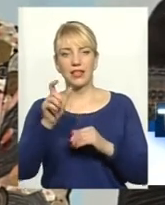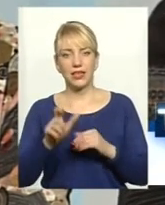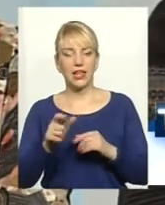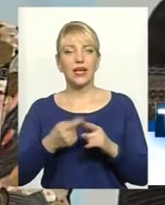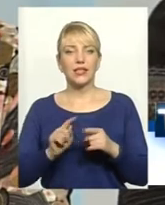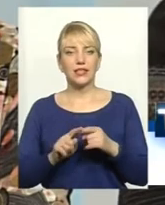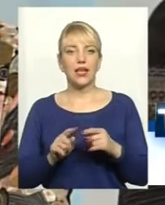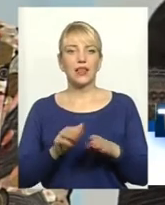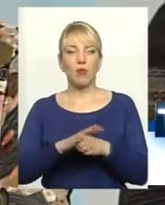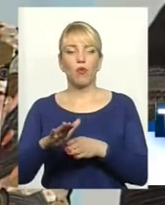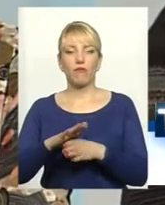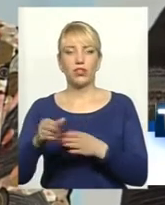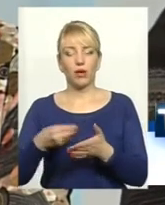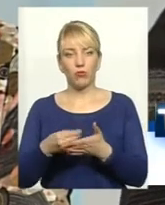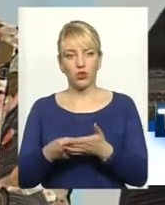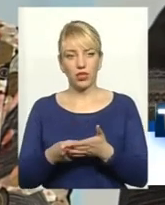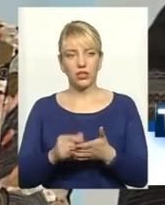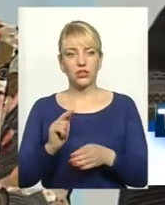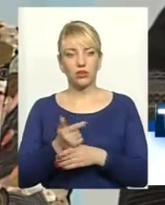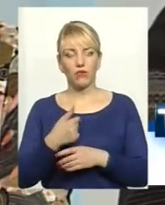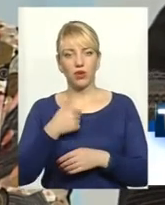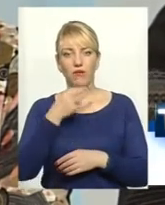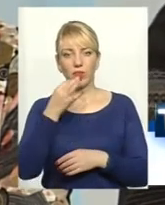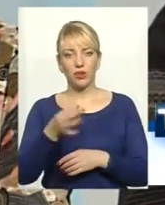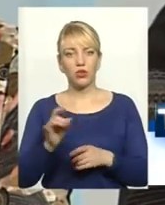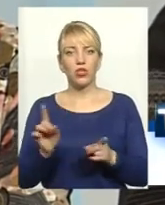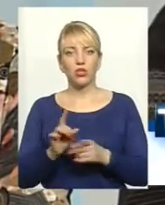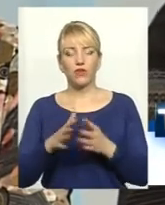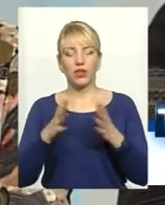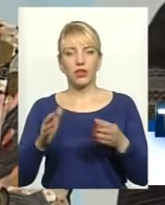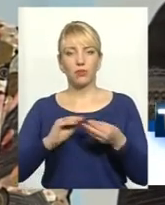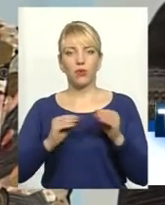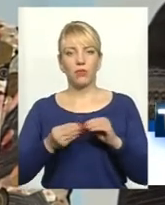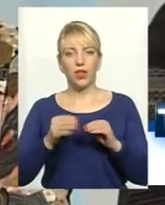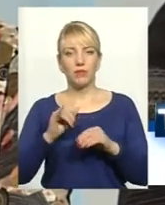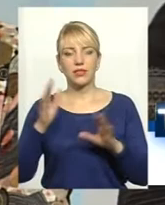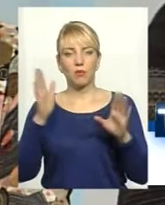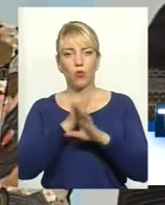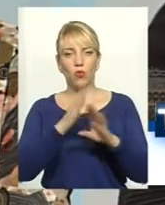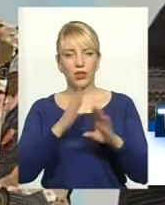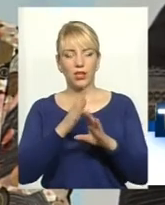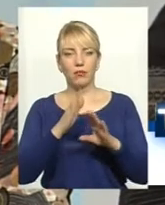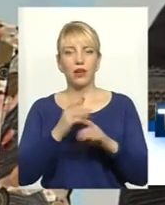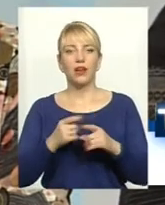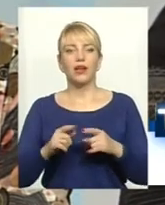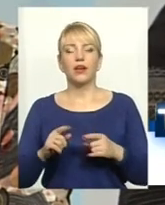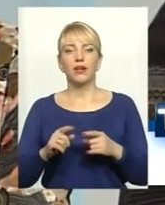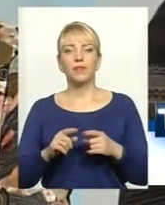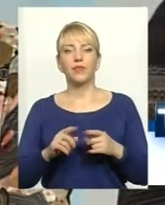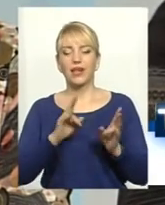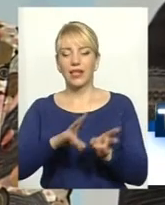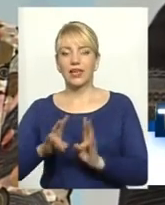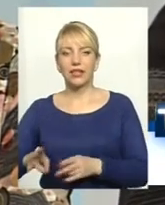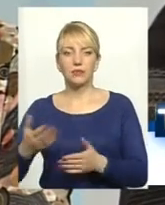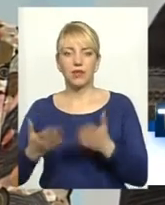наповнення бюджету. Знову ще кажу, великі проблеми, пов'язані з погодними катаклізмами. В результаті, якщо